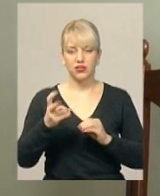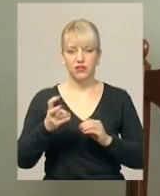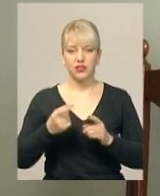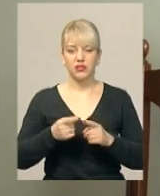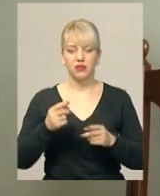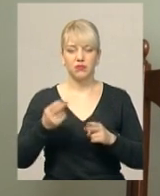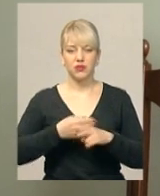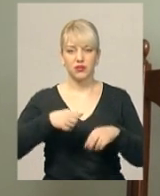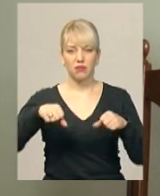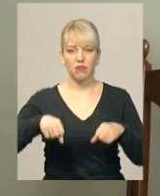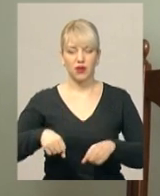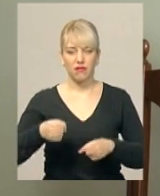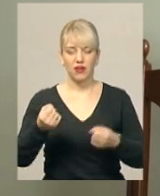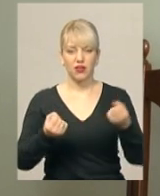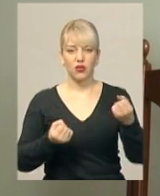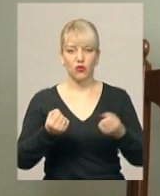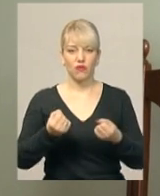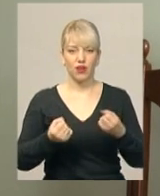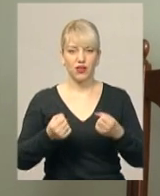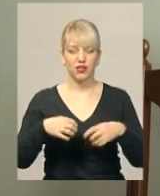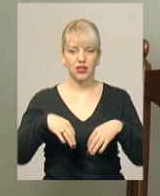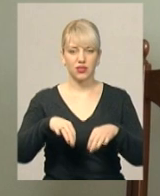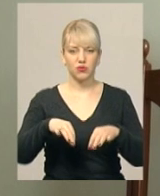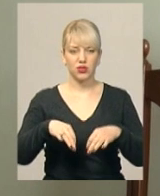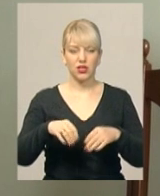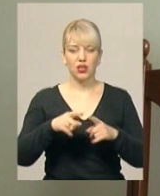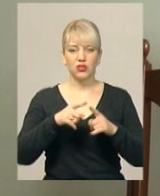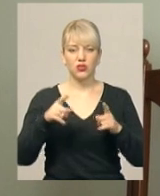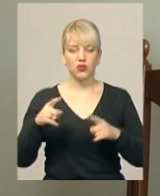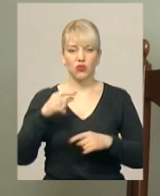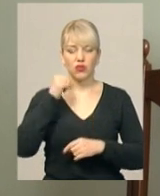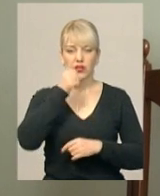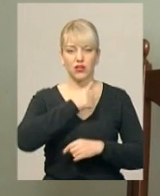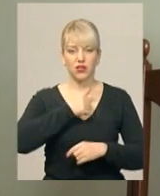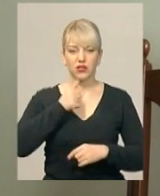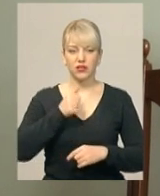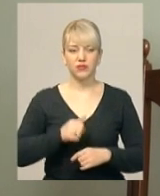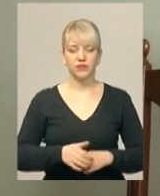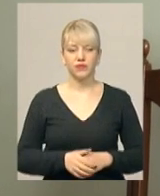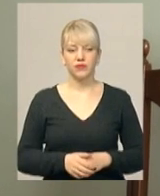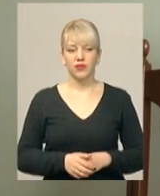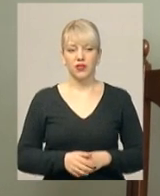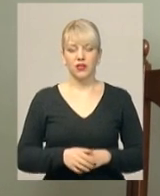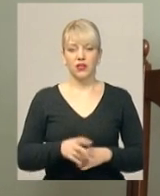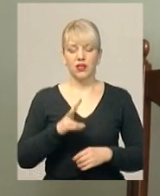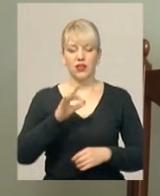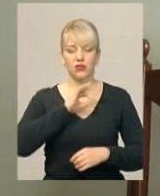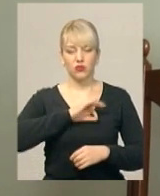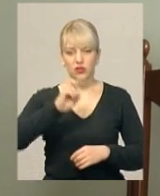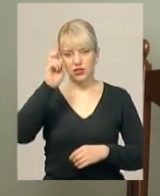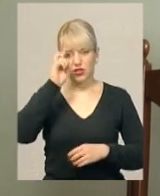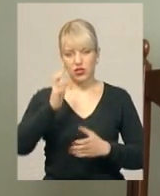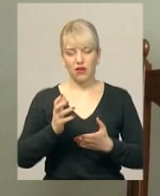позбавлення права керування транспортними засобами на строк один рік. Встінути з Кривака Михайла Михайловича на користь держави силовий збір в сумі